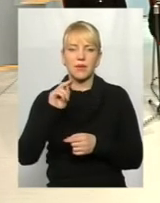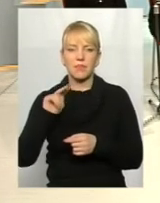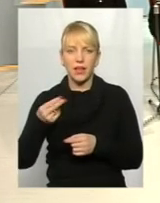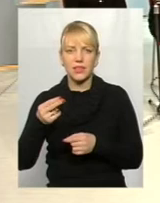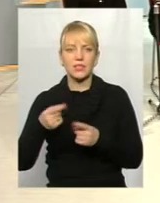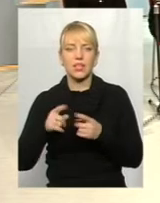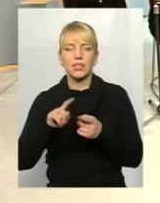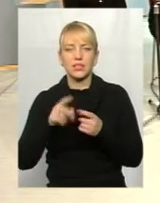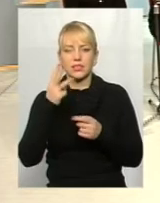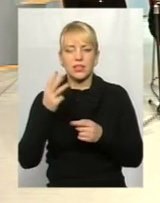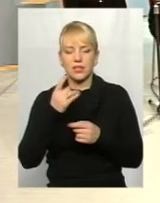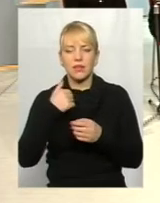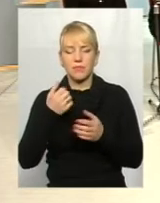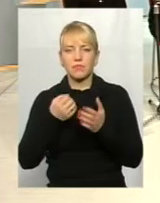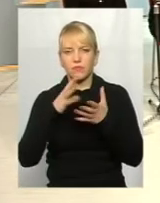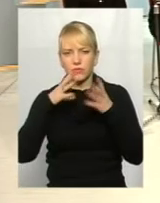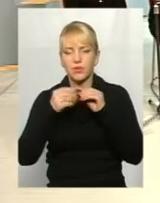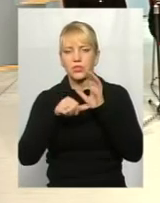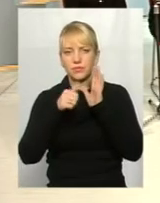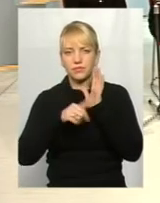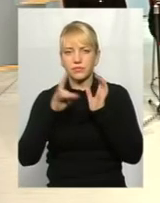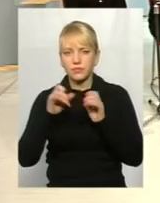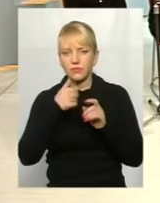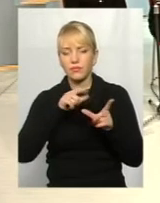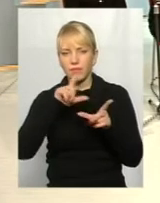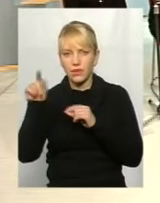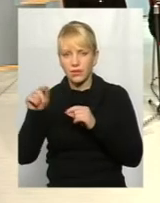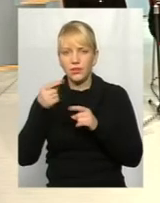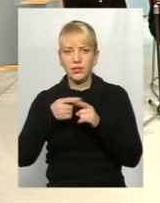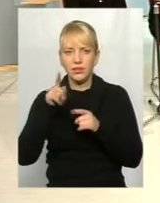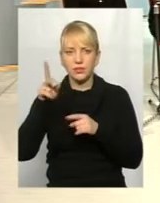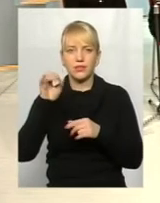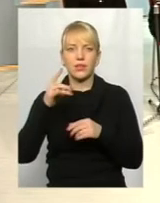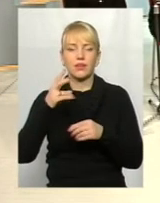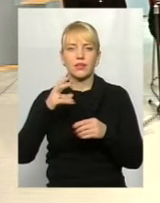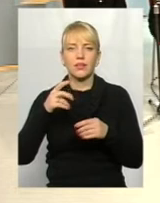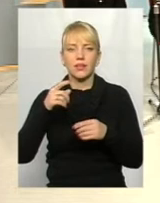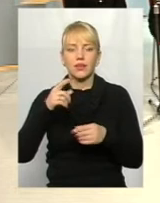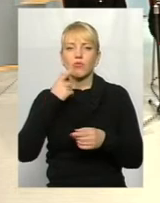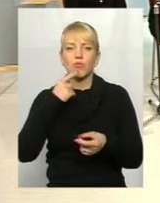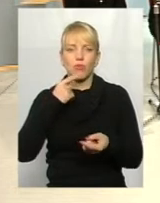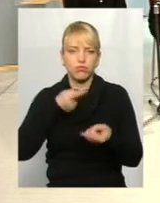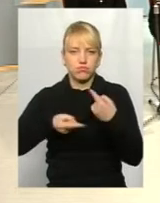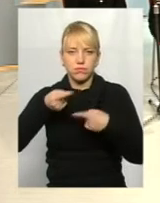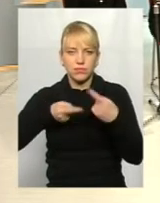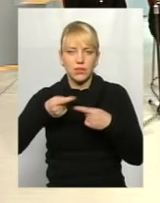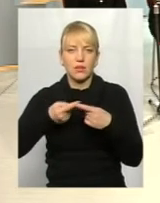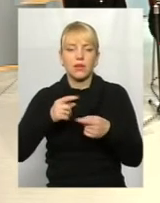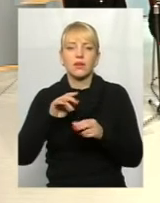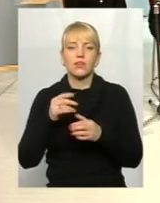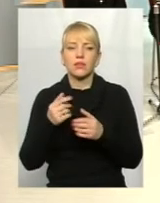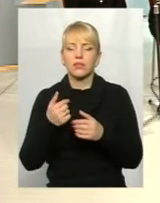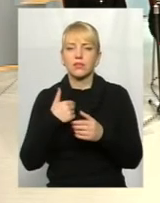-14 раз я їду в місяць на гемодіаліз. Скільки мені потрібно огласити? Можна? Будь ласка.